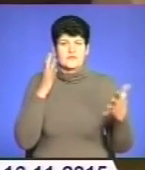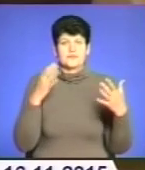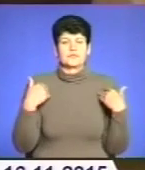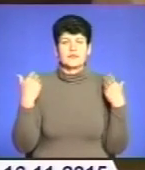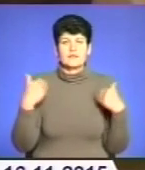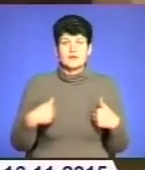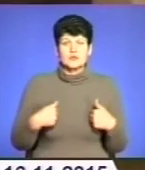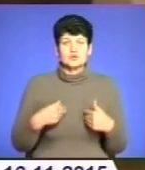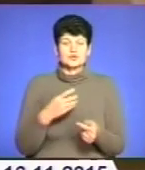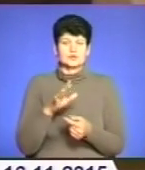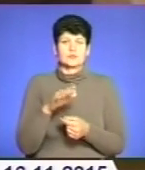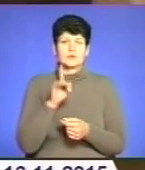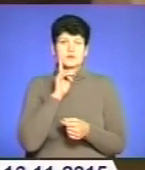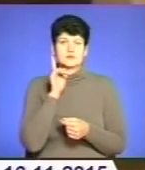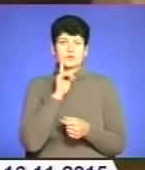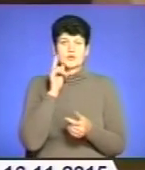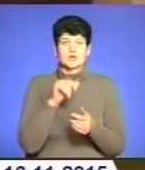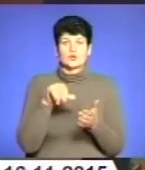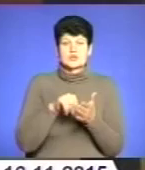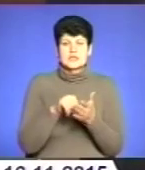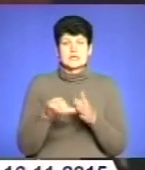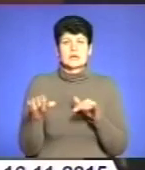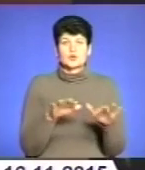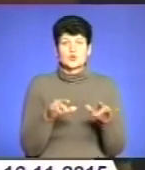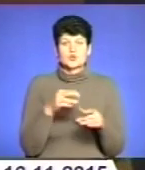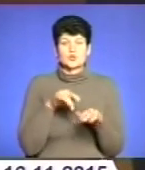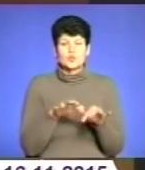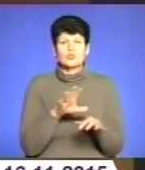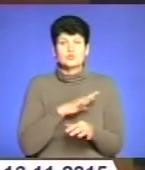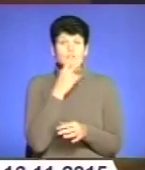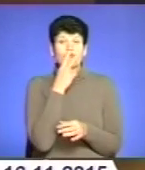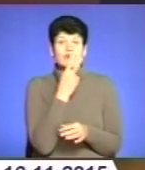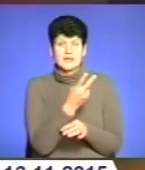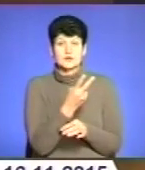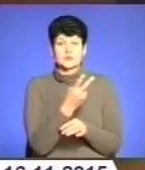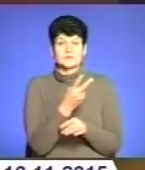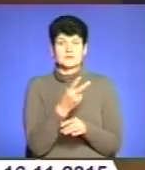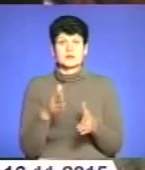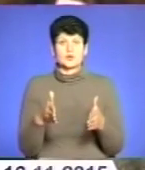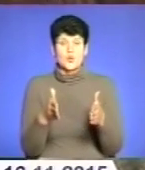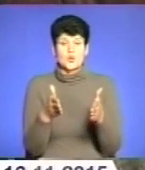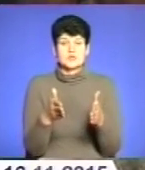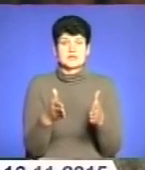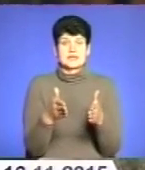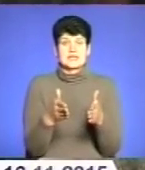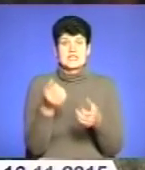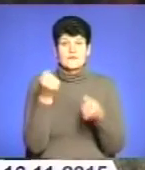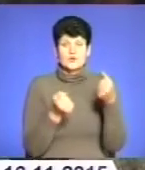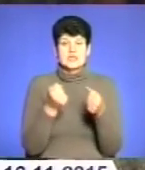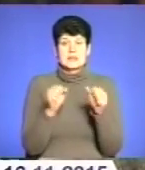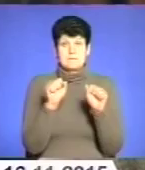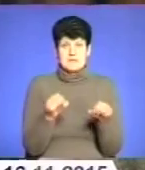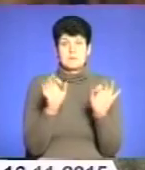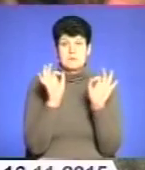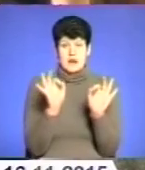юні учасники дорожнього руху були помітні на дорозі і могли вберегти, водій міг правильно оцінити